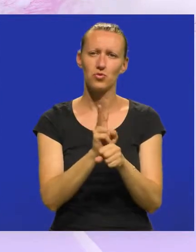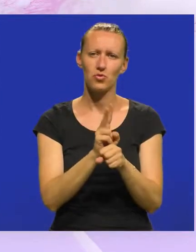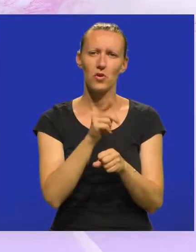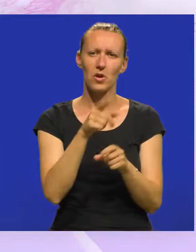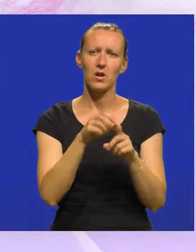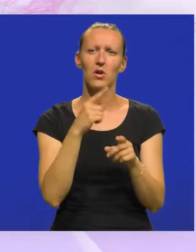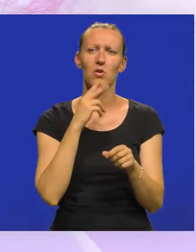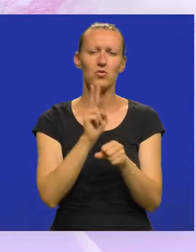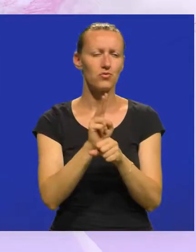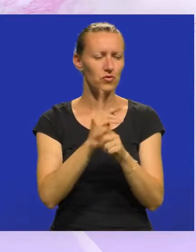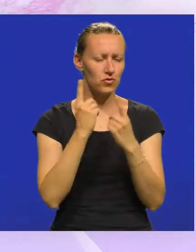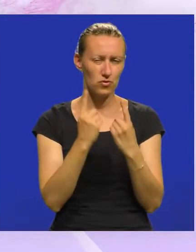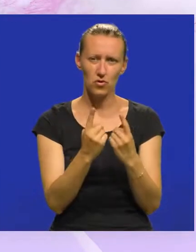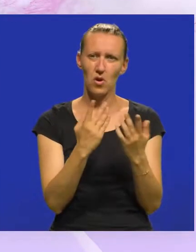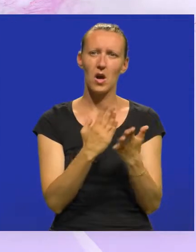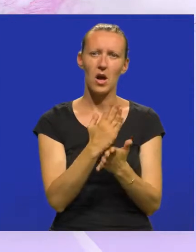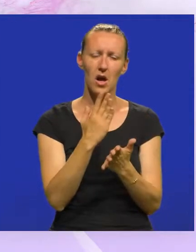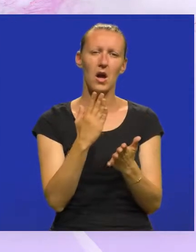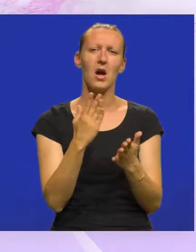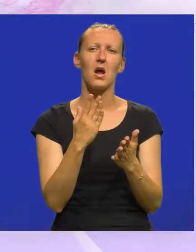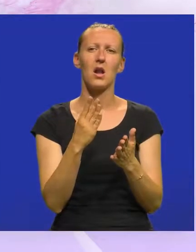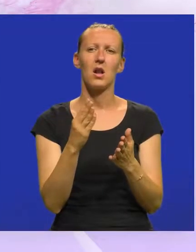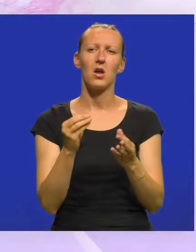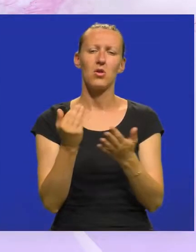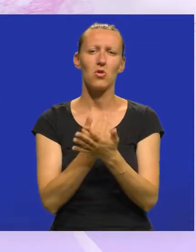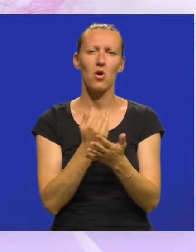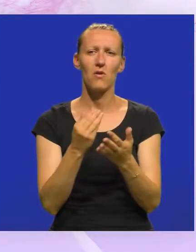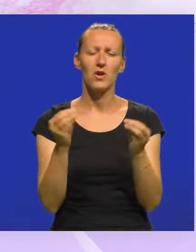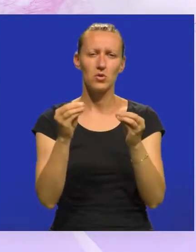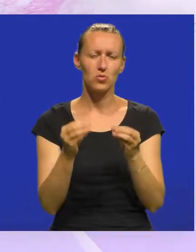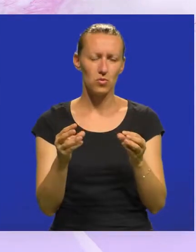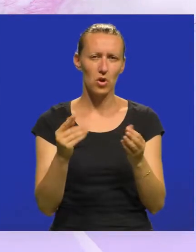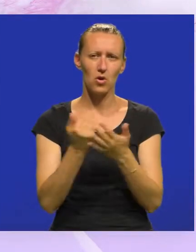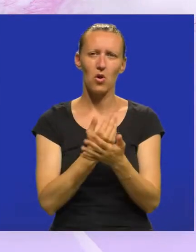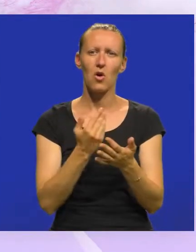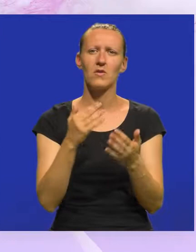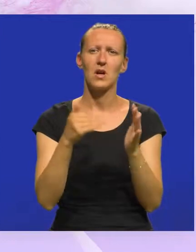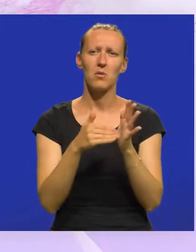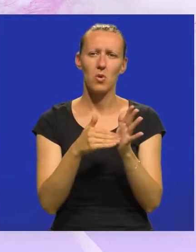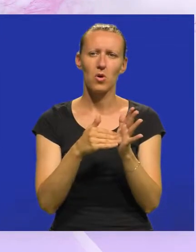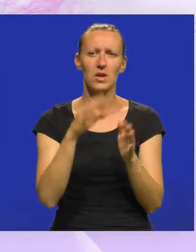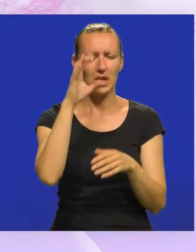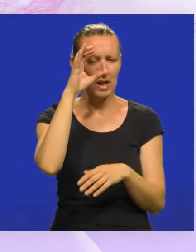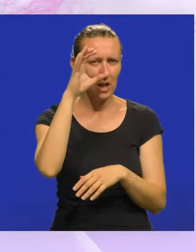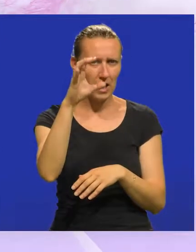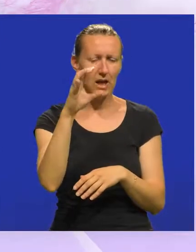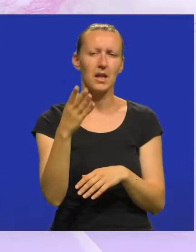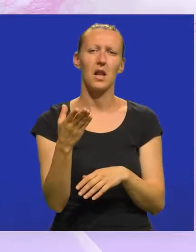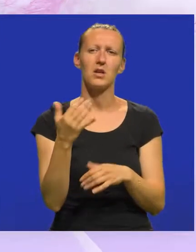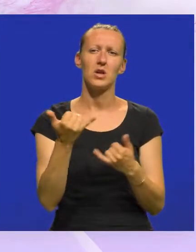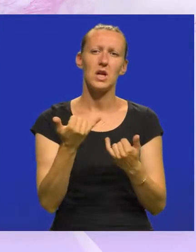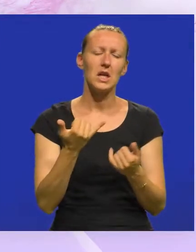u onom dijelu u kojem su sačuvani, ali se unose nove strukture za potrebe gledališta